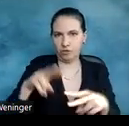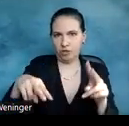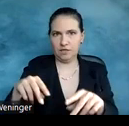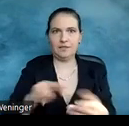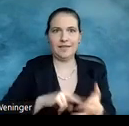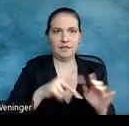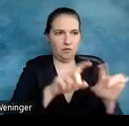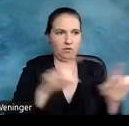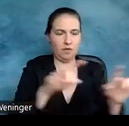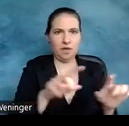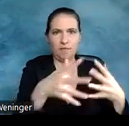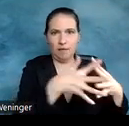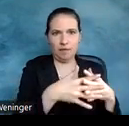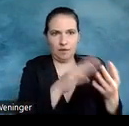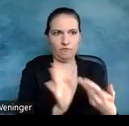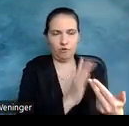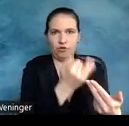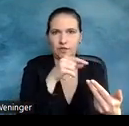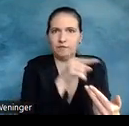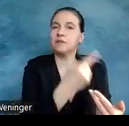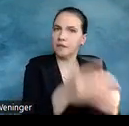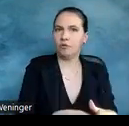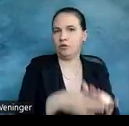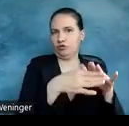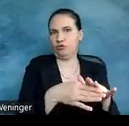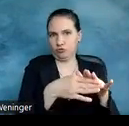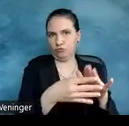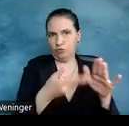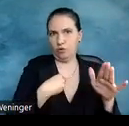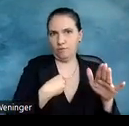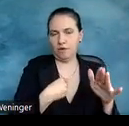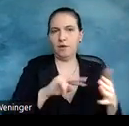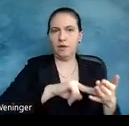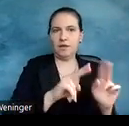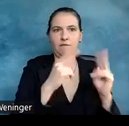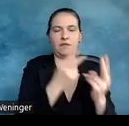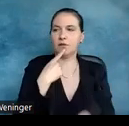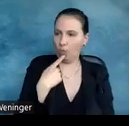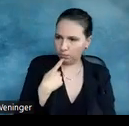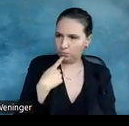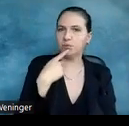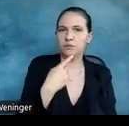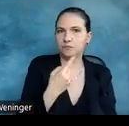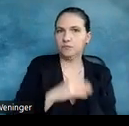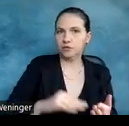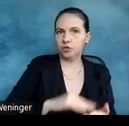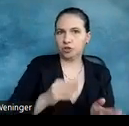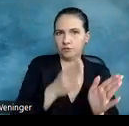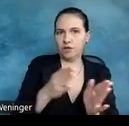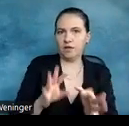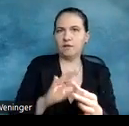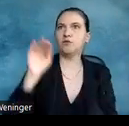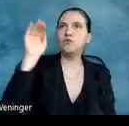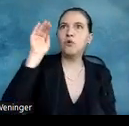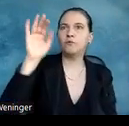vorstellte, fand sie Unterstützung in der Tech-Welt. Die Tech-Firmen sahen die Schriftarten als Teil der Zukunft der